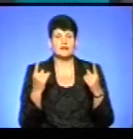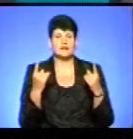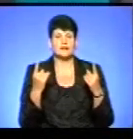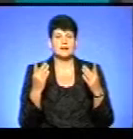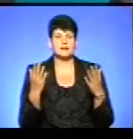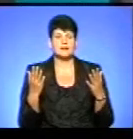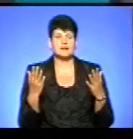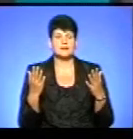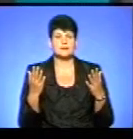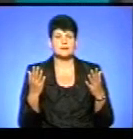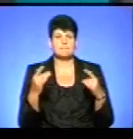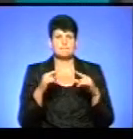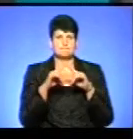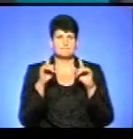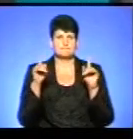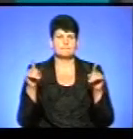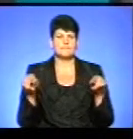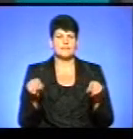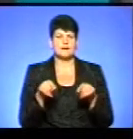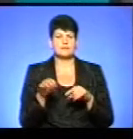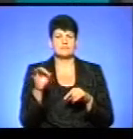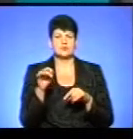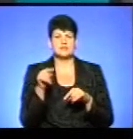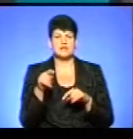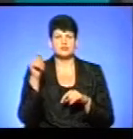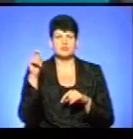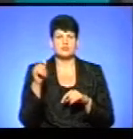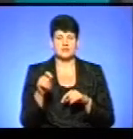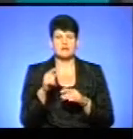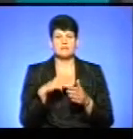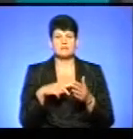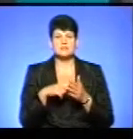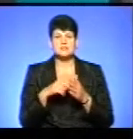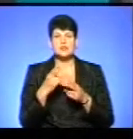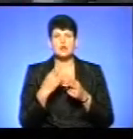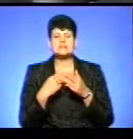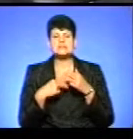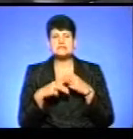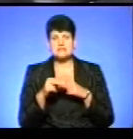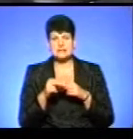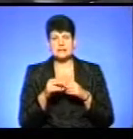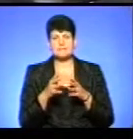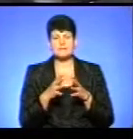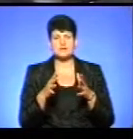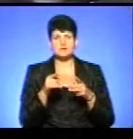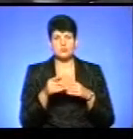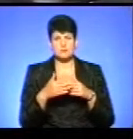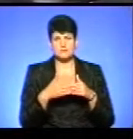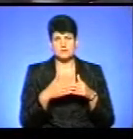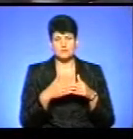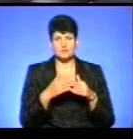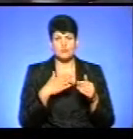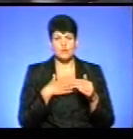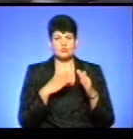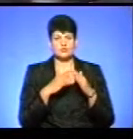плакат про те, що приїхав до міста цирк. Більше того, неподалік мого